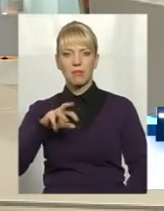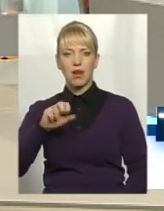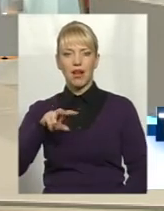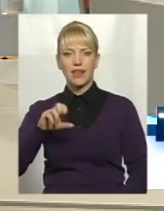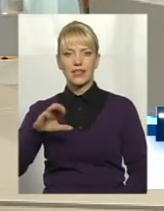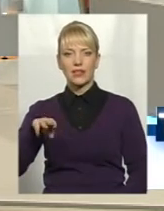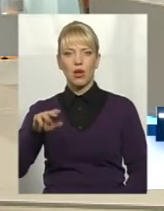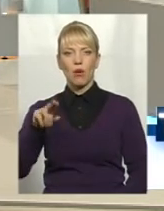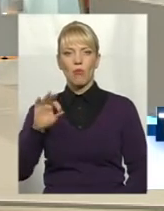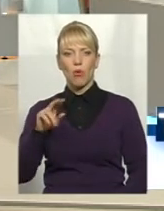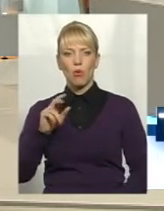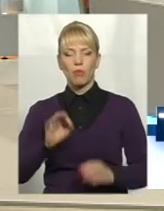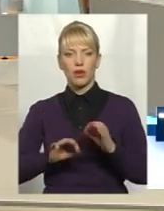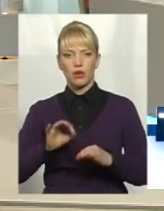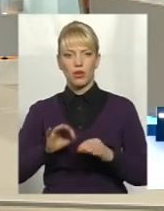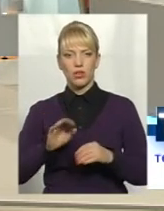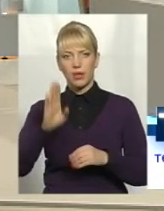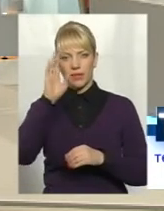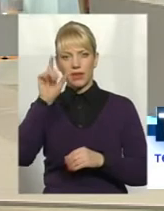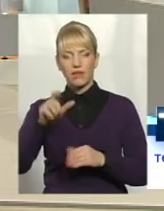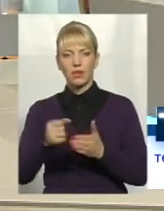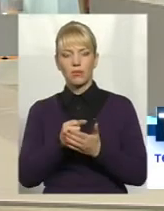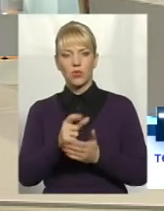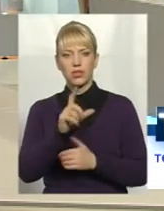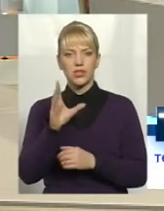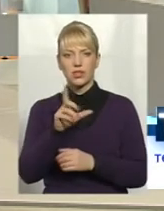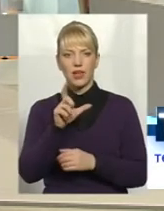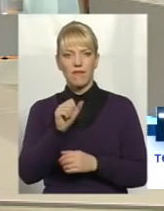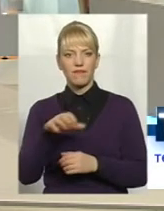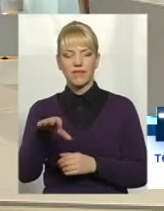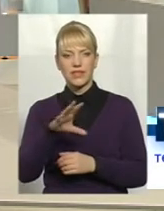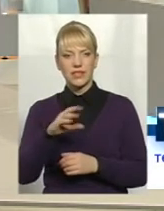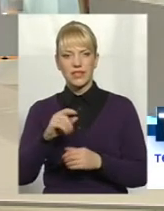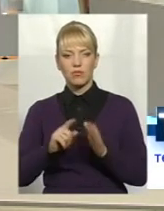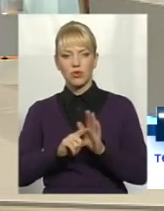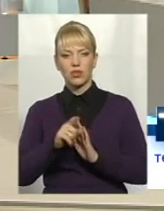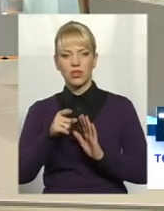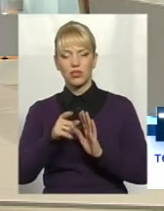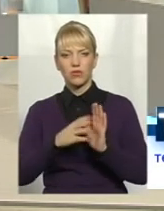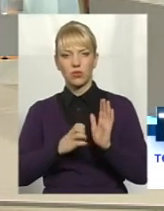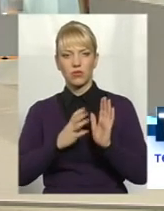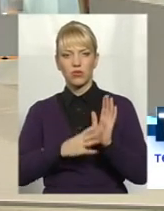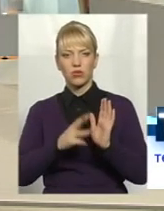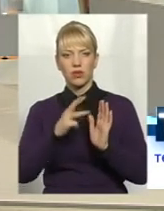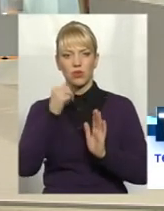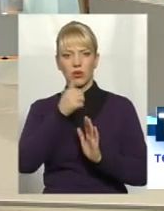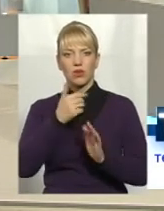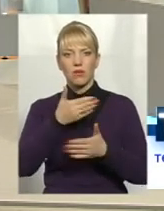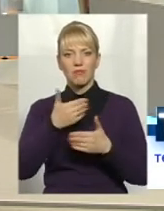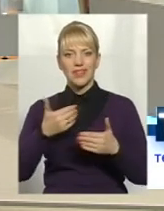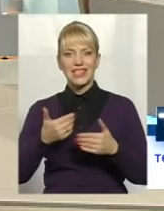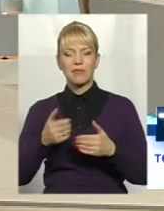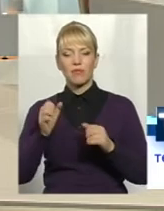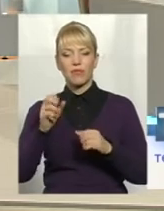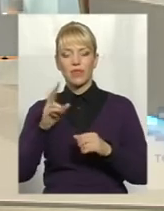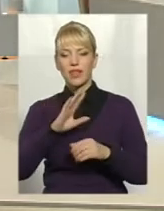Він бореться за все. І от починаючи з 93-го року ми не зупинилися на спеціальній техніці. Можна було зупинитися на